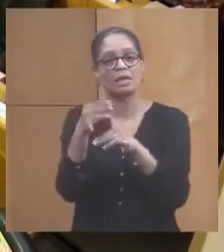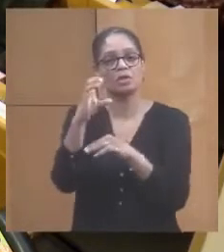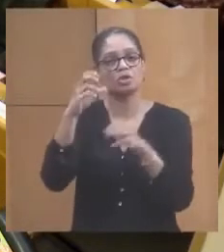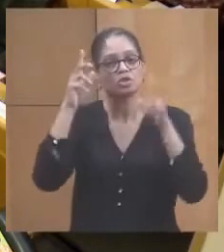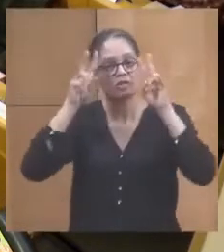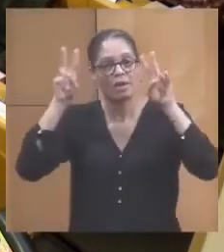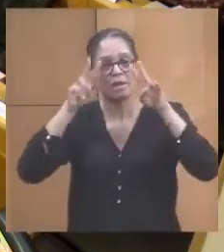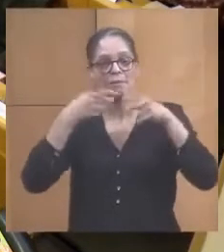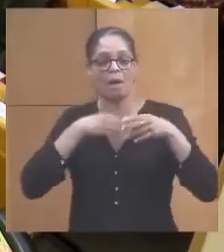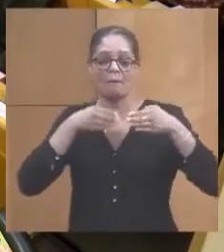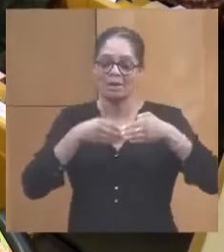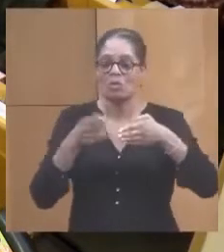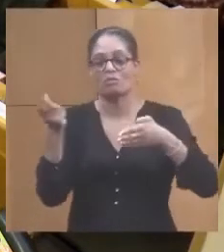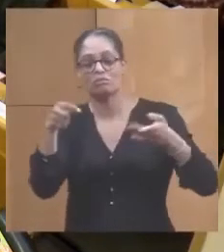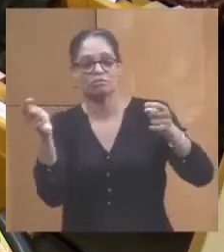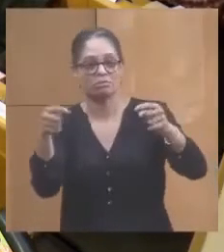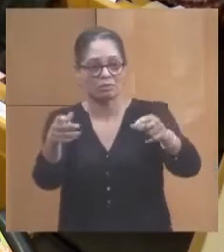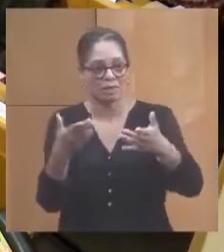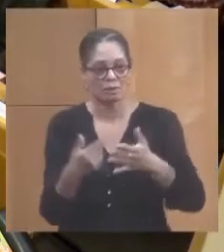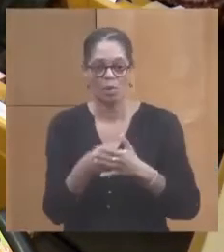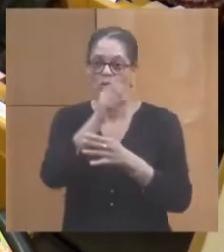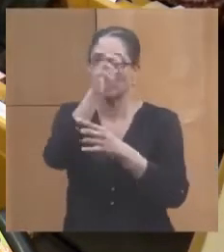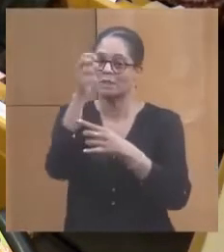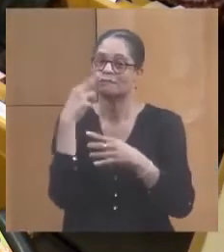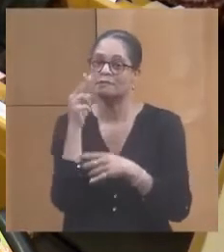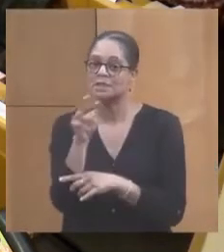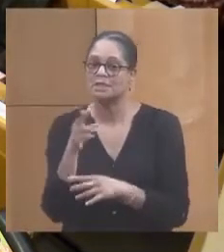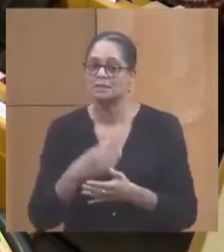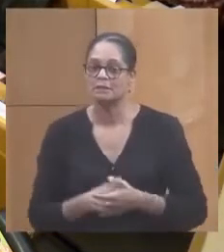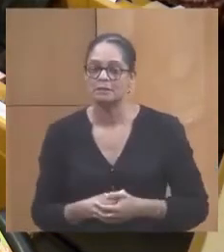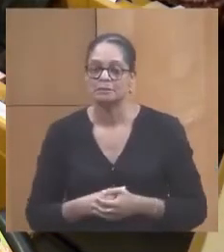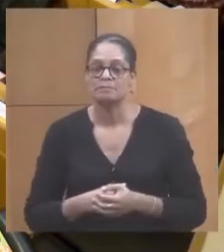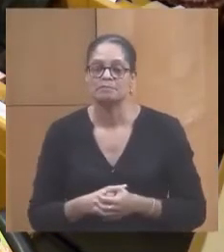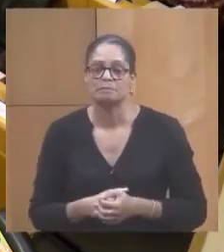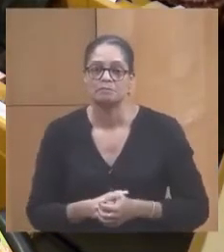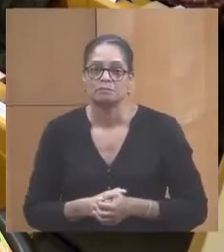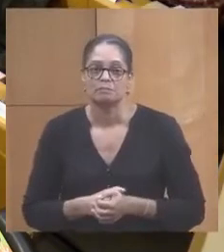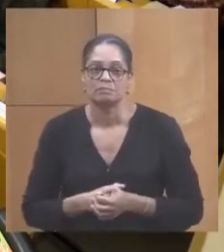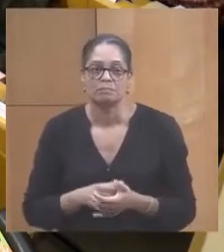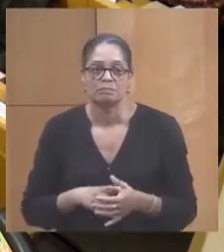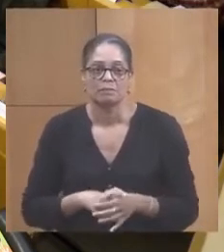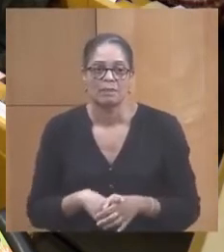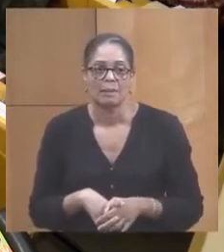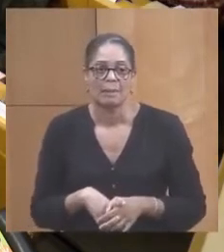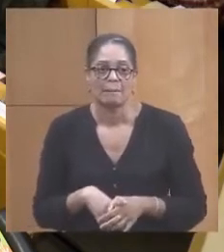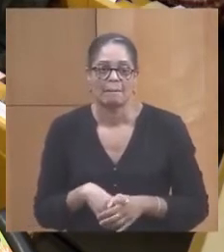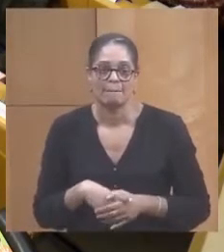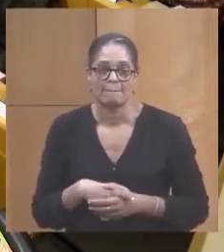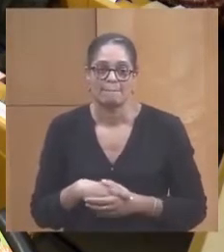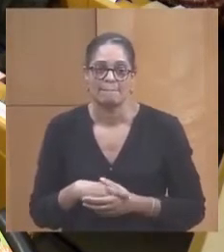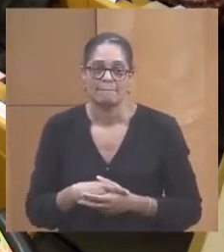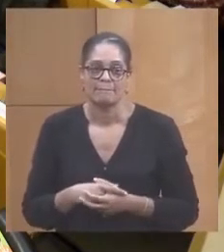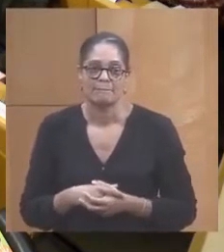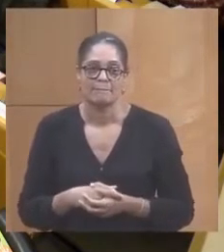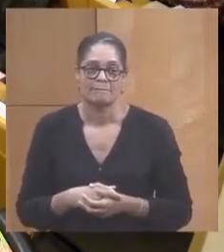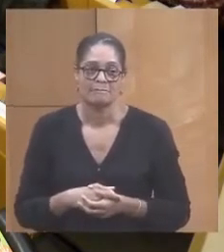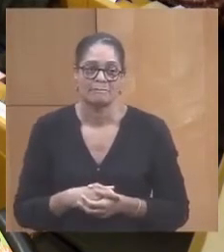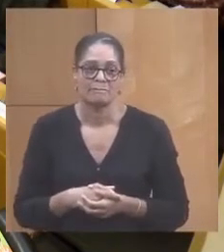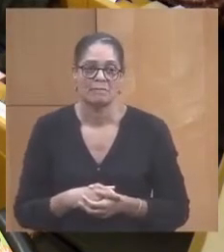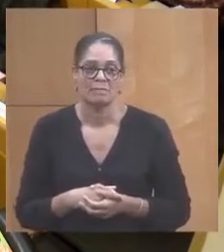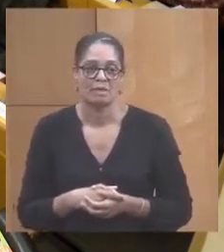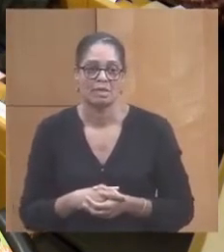des bateaux qui font le valide à trois des îlets pour mener les touristes sur la plage d'en face. Donc, ces